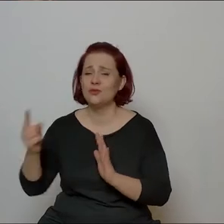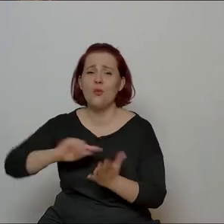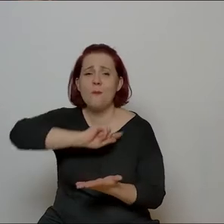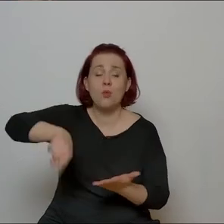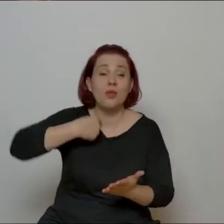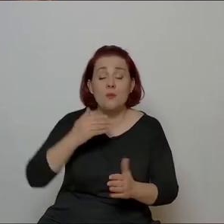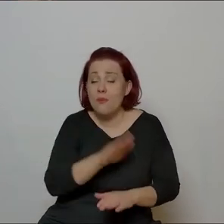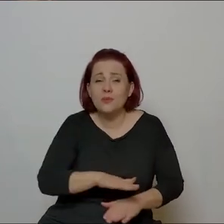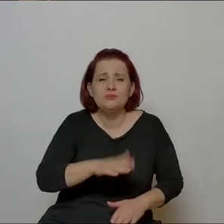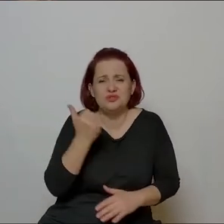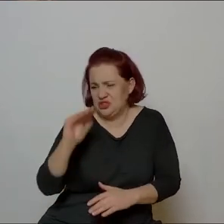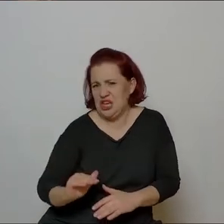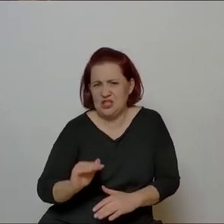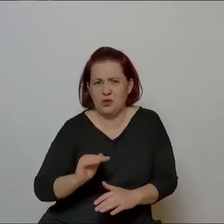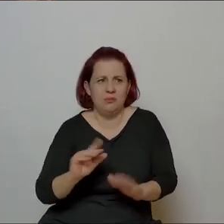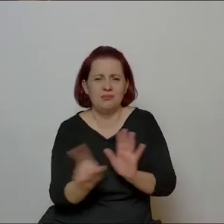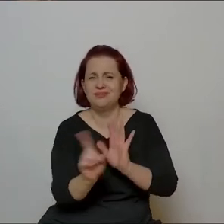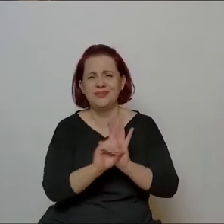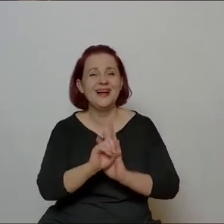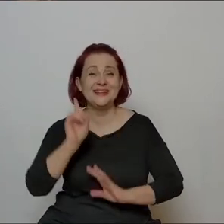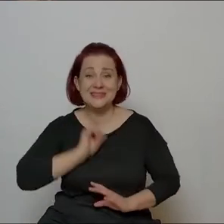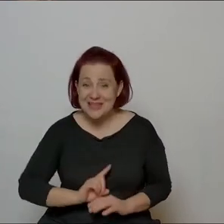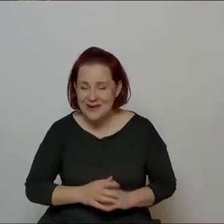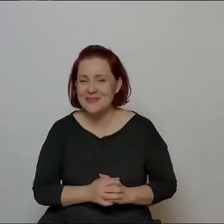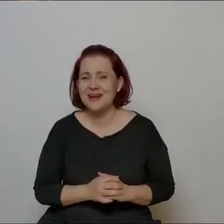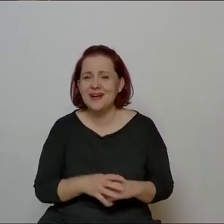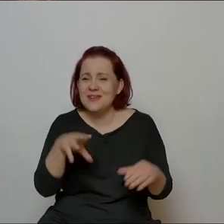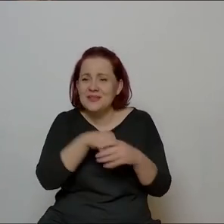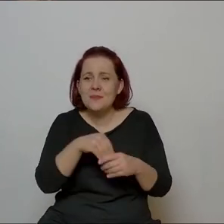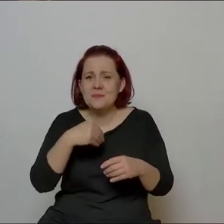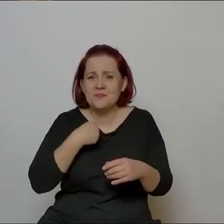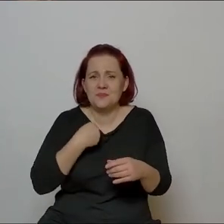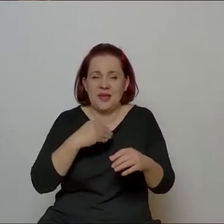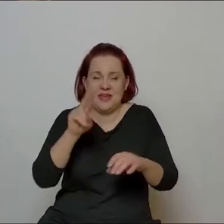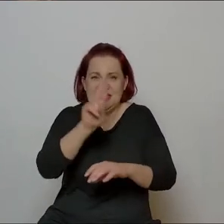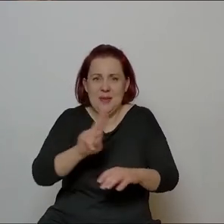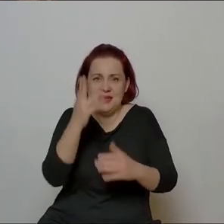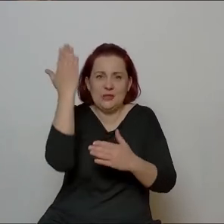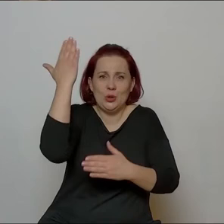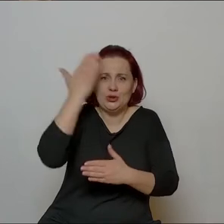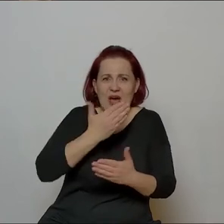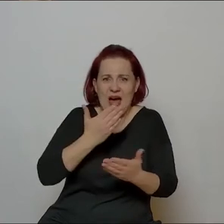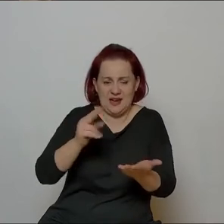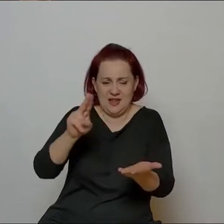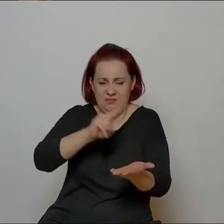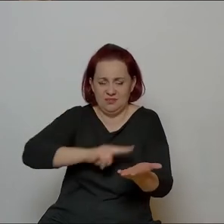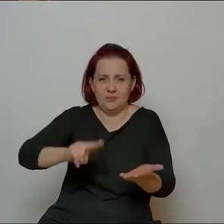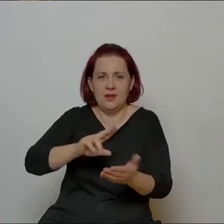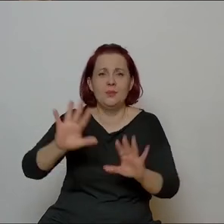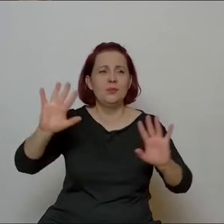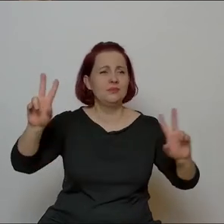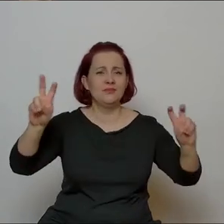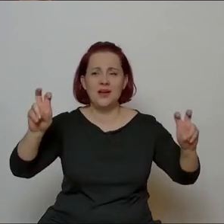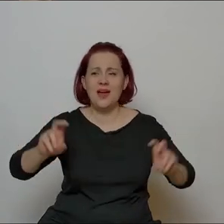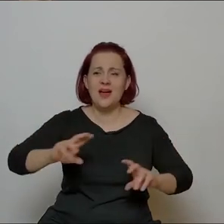jako dziewczynka w liceum, taką na 45 krążek był bodaj z niebiesko-czarnymi i taki hej, kto się bawi z nami,